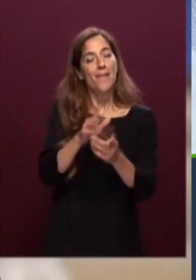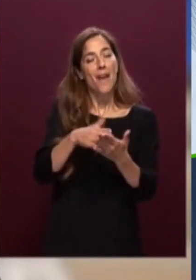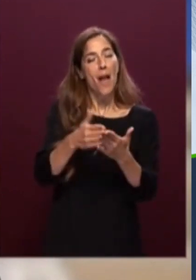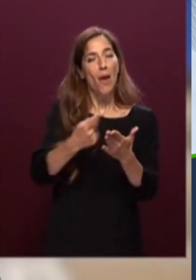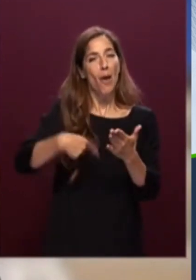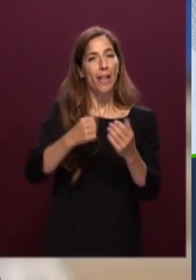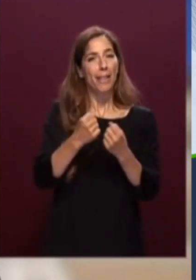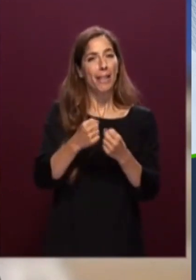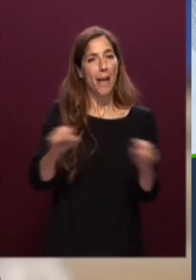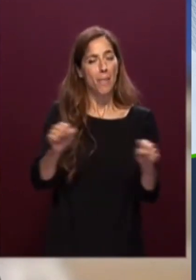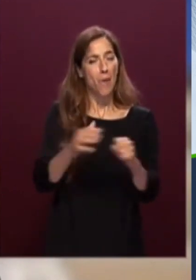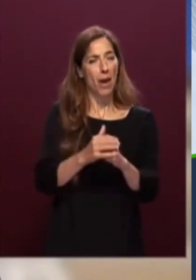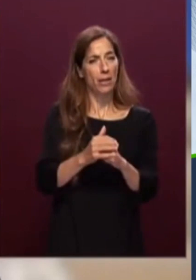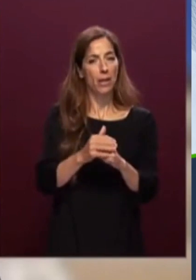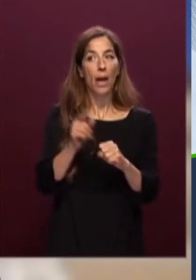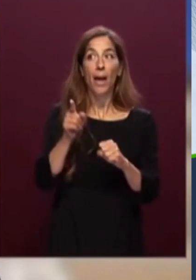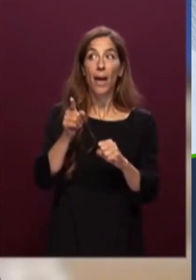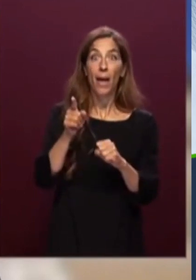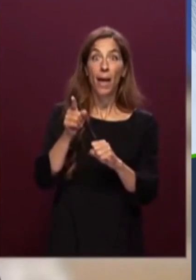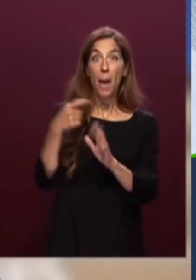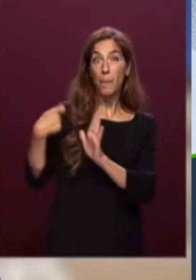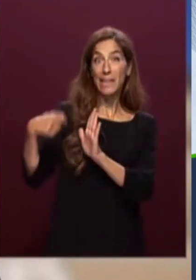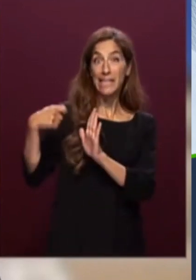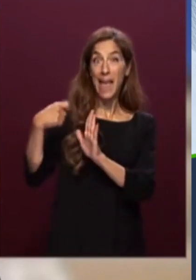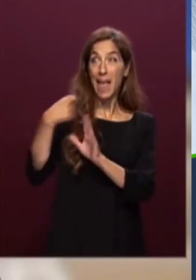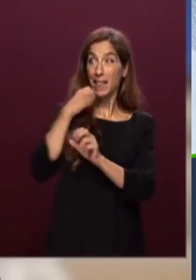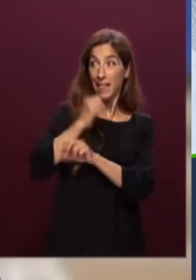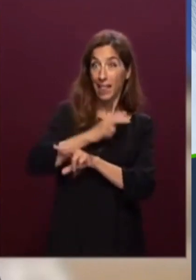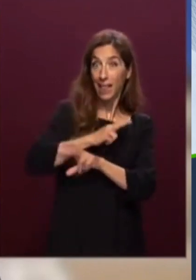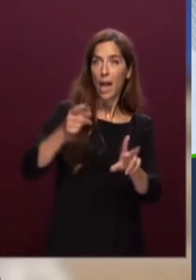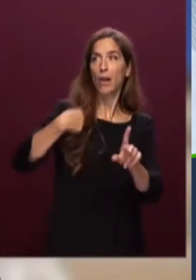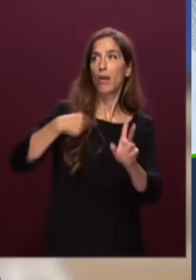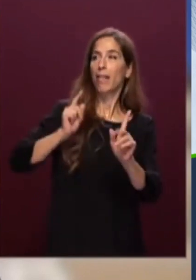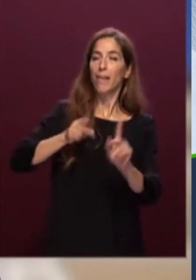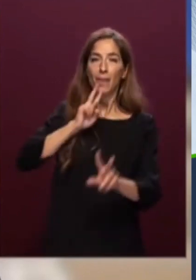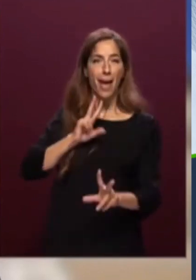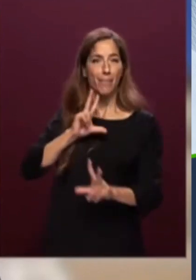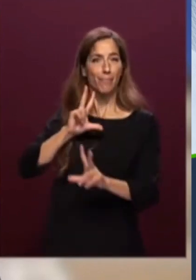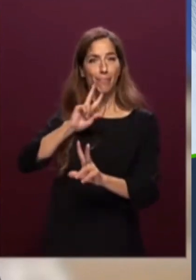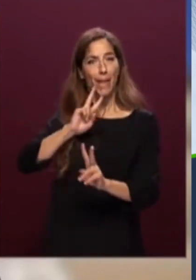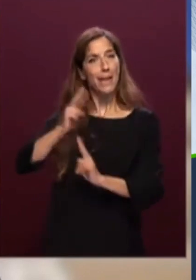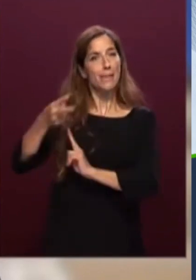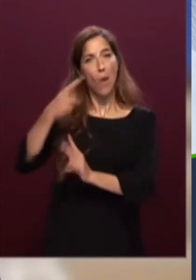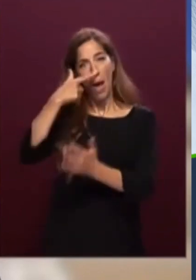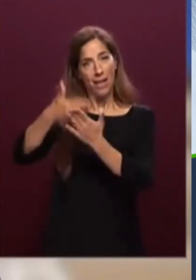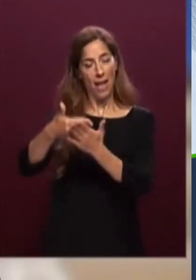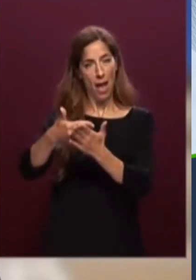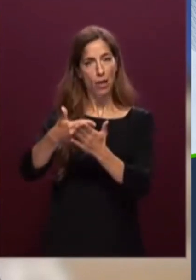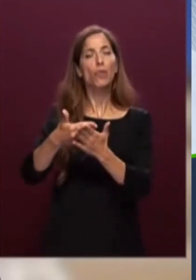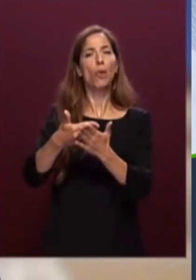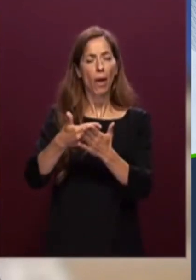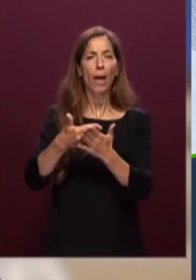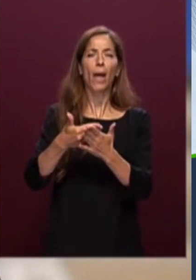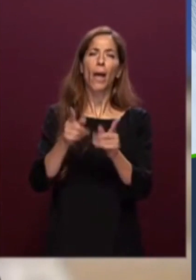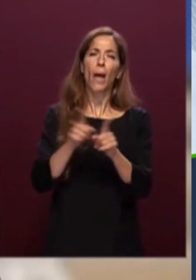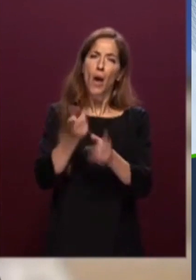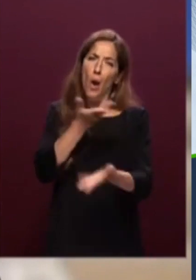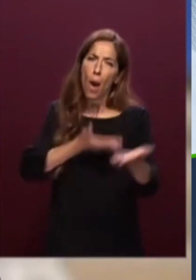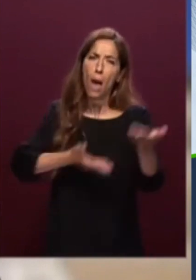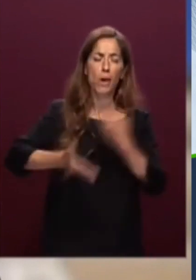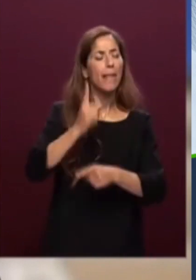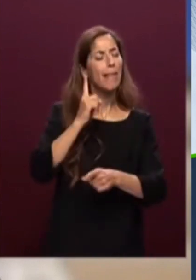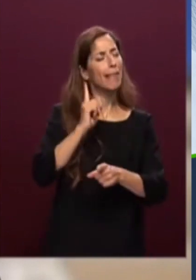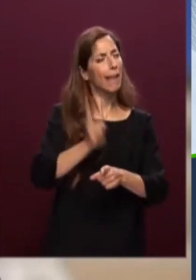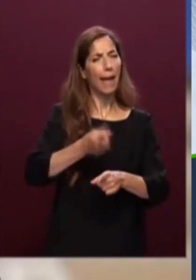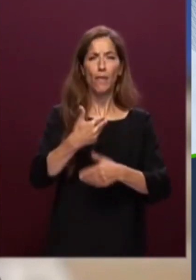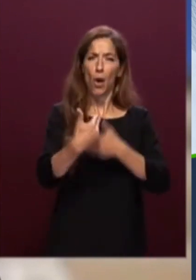presidente e portare avanti un alto spirito di collaborazione per affrontare le forti problematiche che affliggono e spaventano i